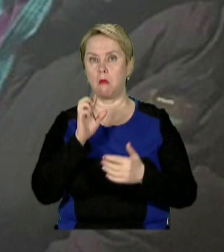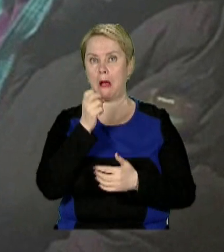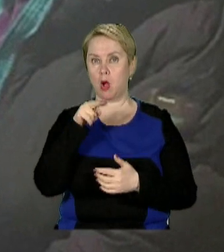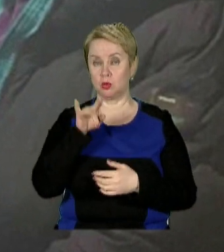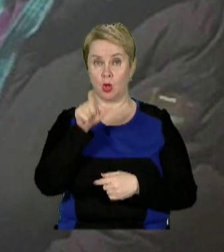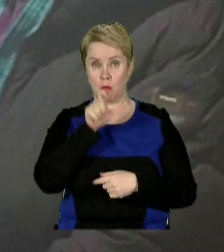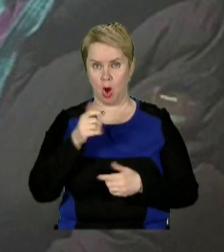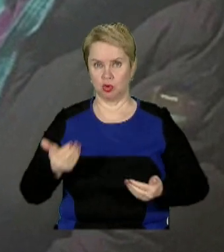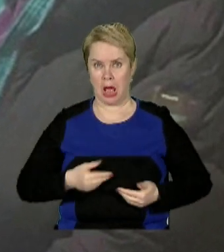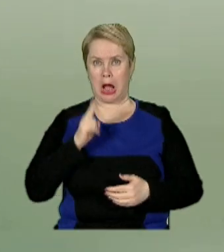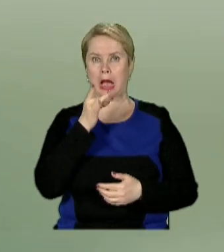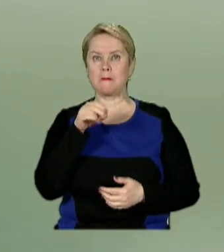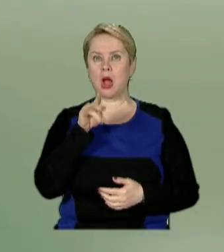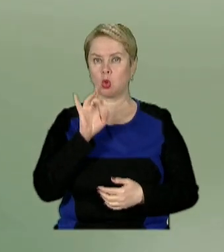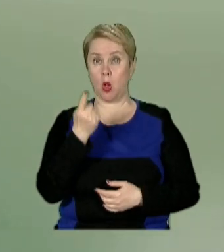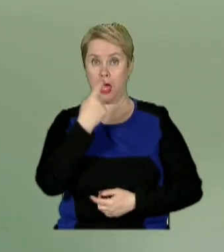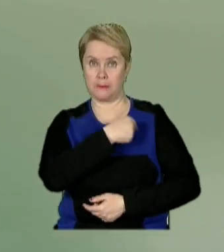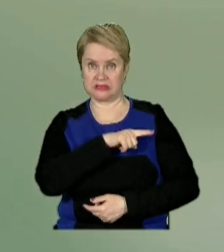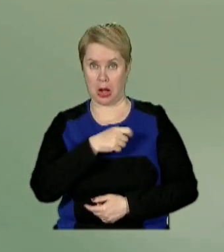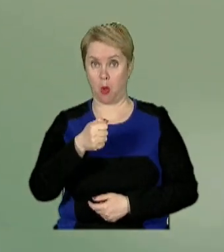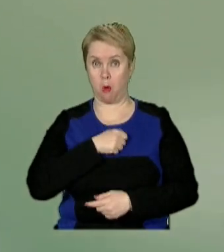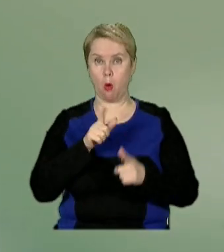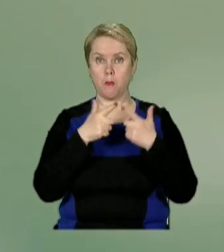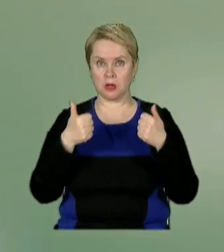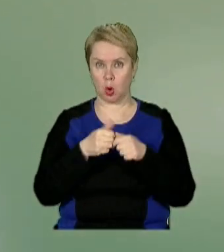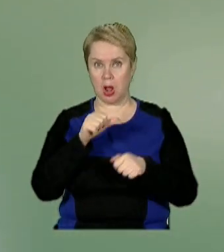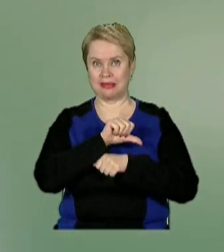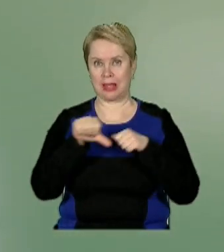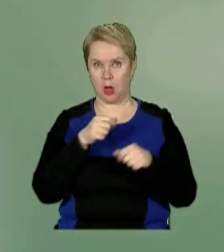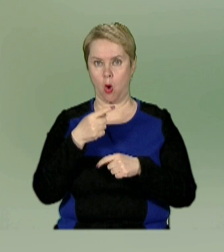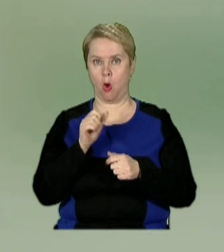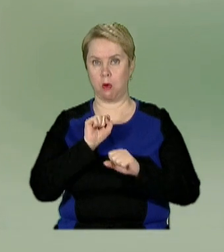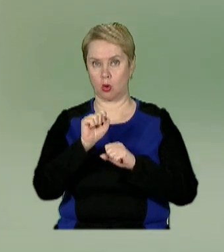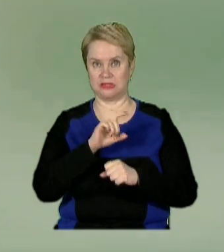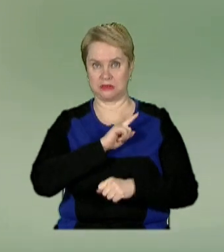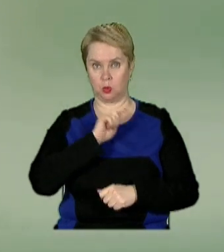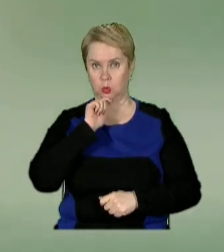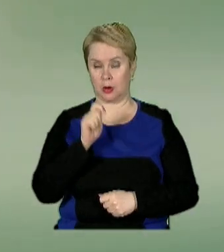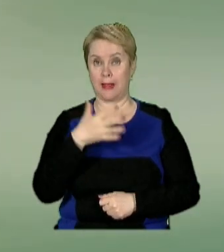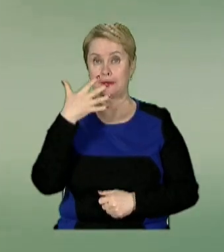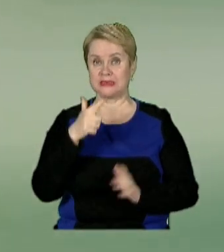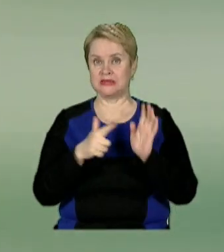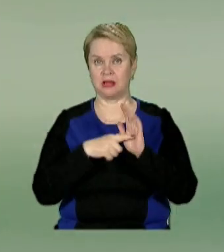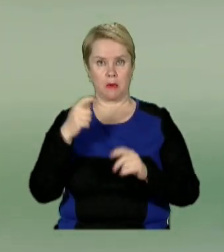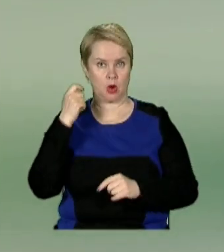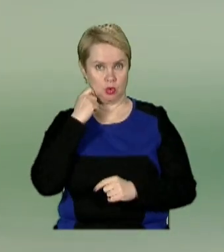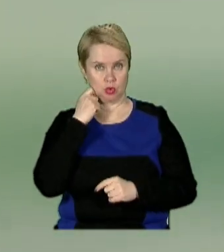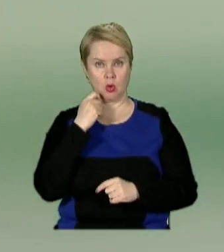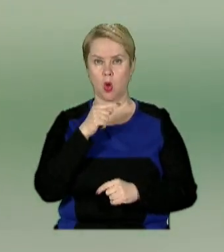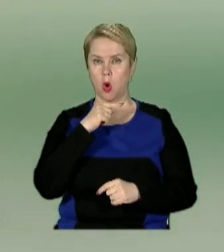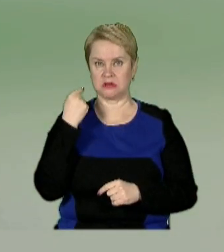Це мешканки Краматорська. Одна з них – медсестра бойового підрозділу тероборони Збройних сил України. 57-річну